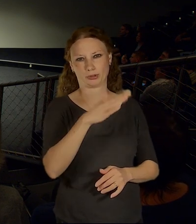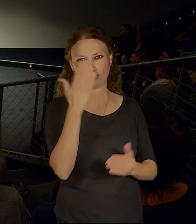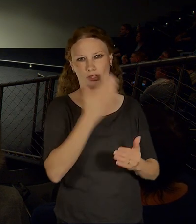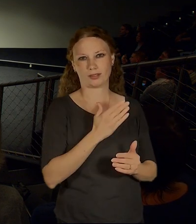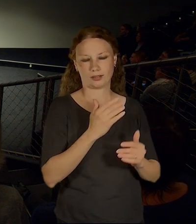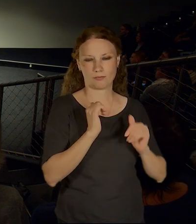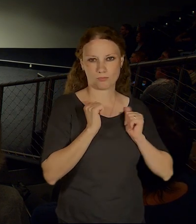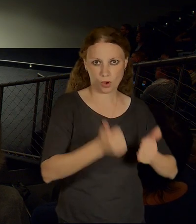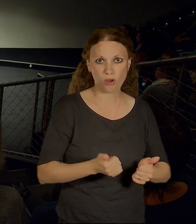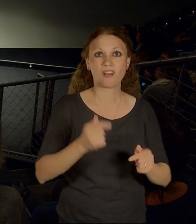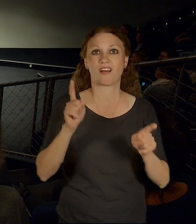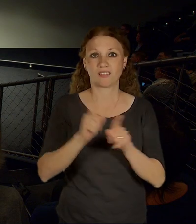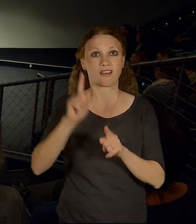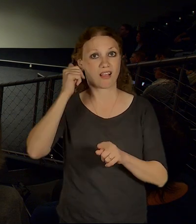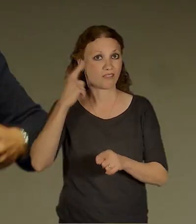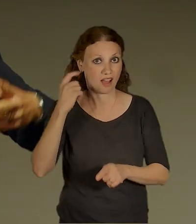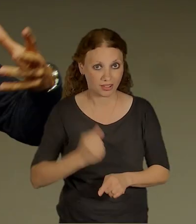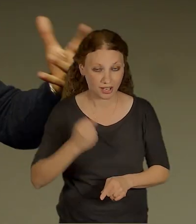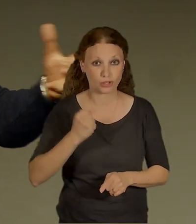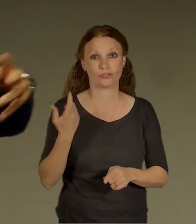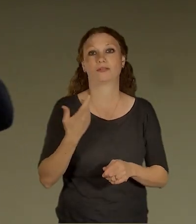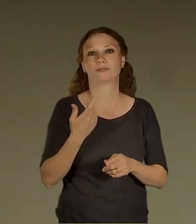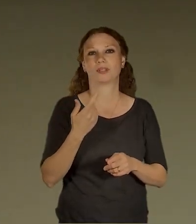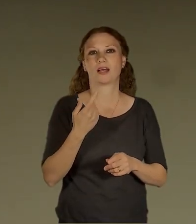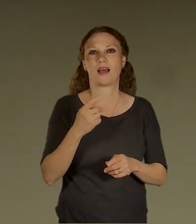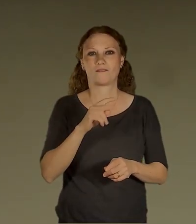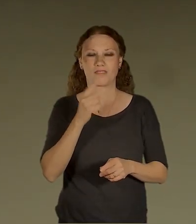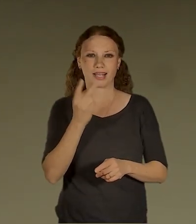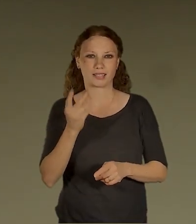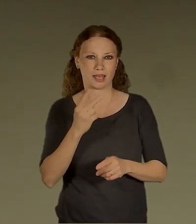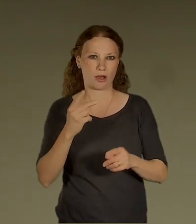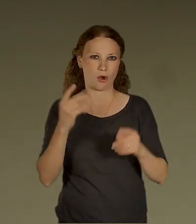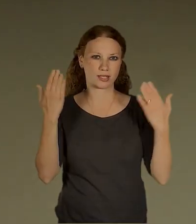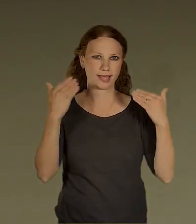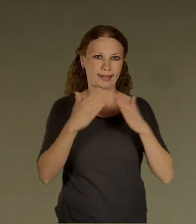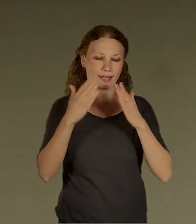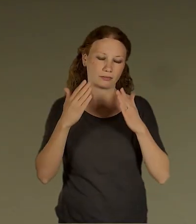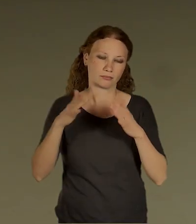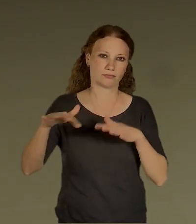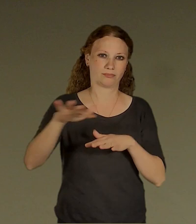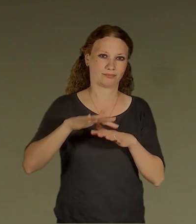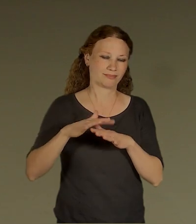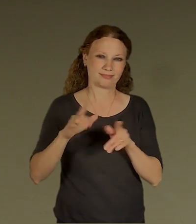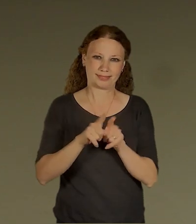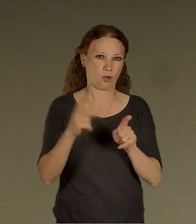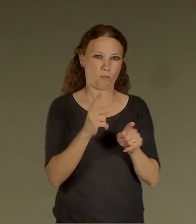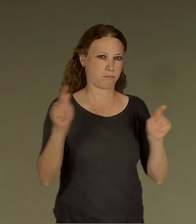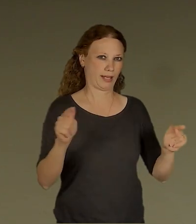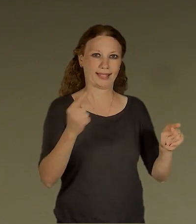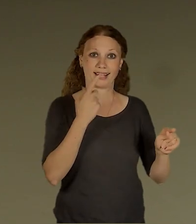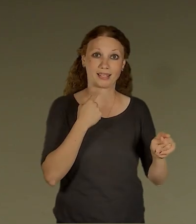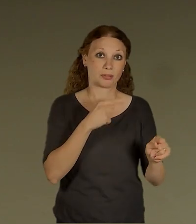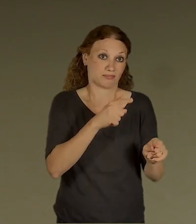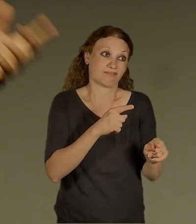nádražím z Vrchlického sady, Šervůdem. Takže to jsou místa, která je opravdu jako jednoduché nějakým způsobem pokazit.